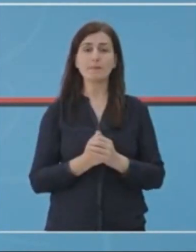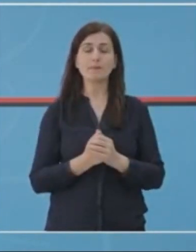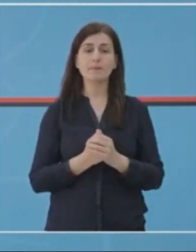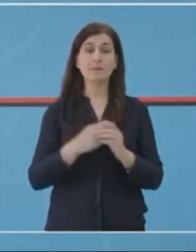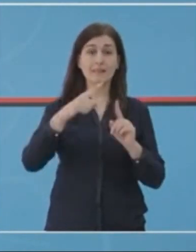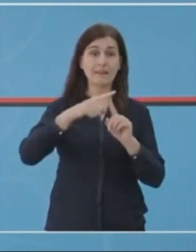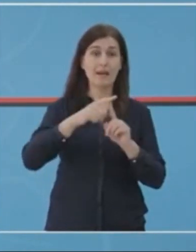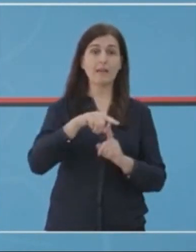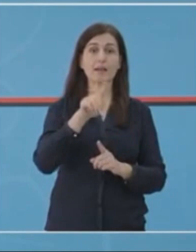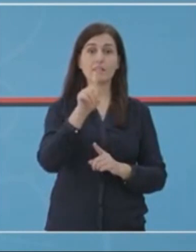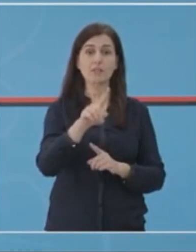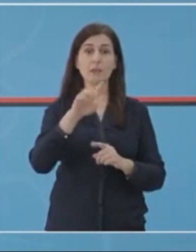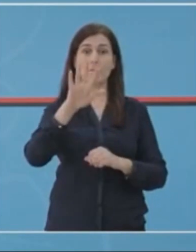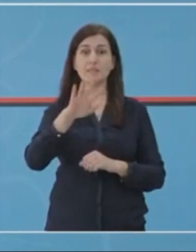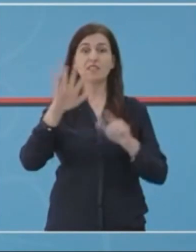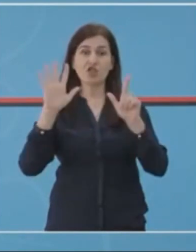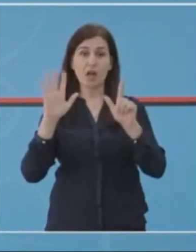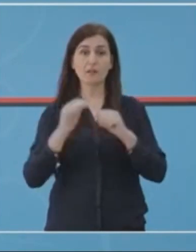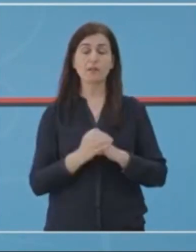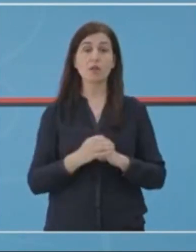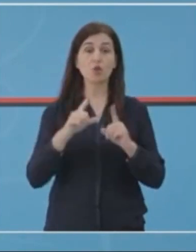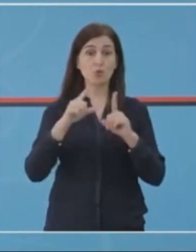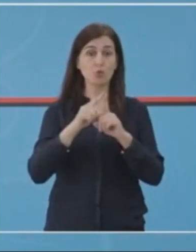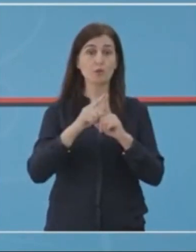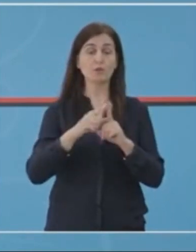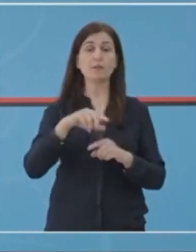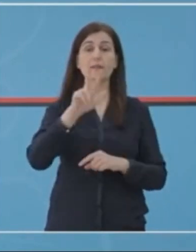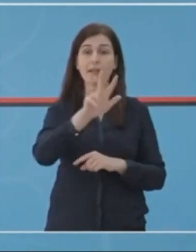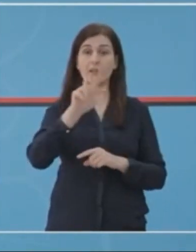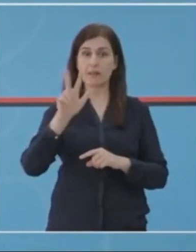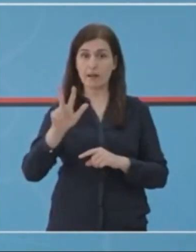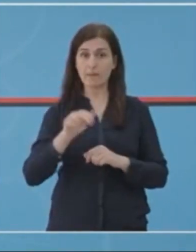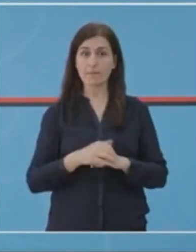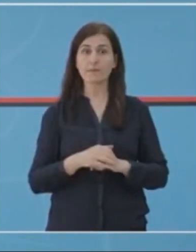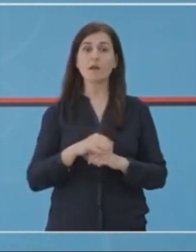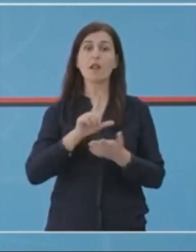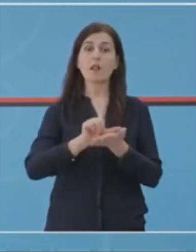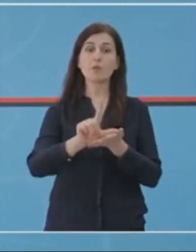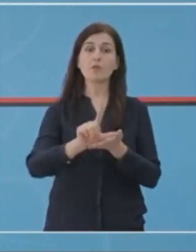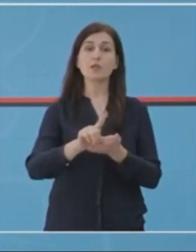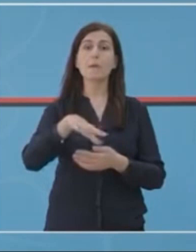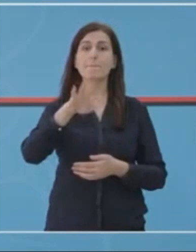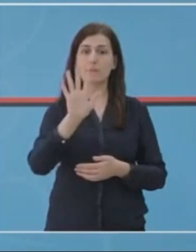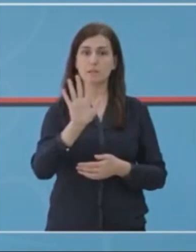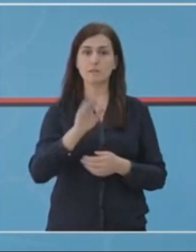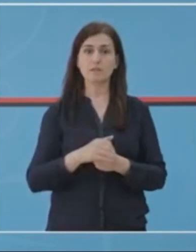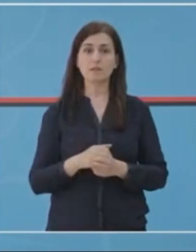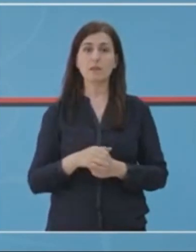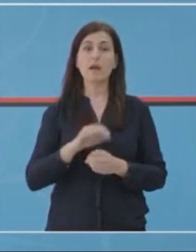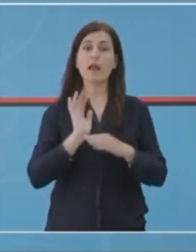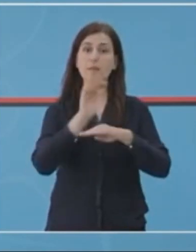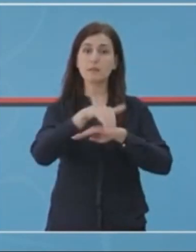Tiran 157 raste, Durës 33 raste, Lushn 5 raste,